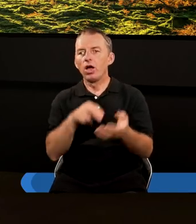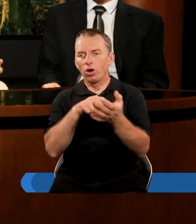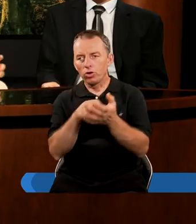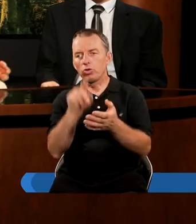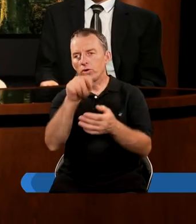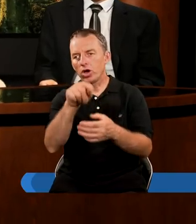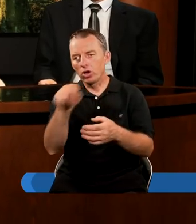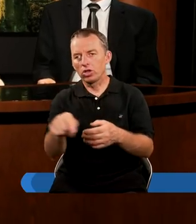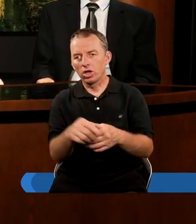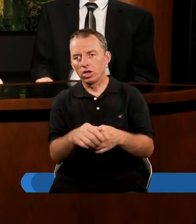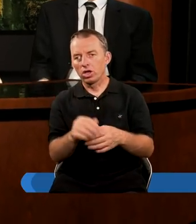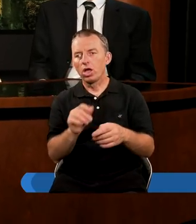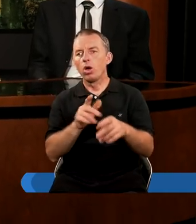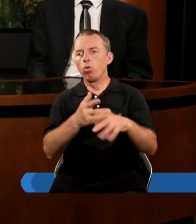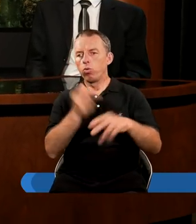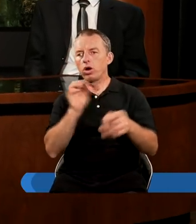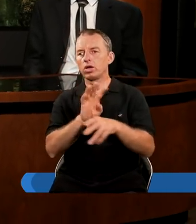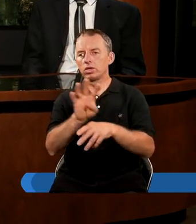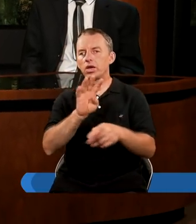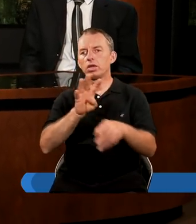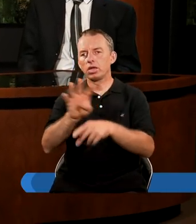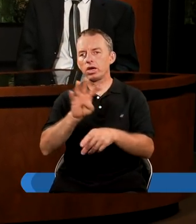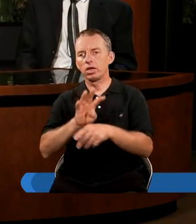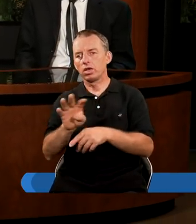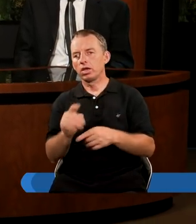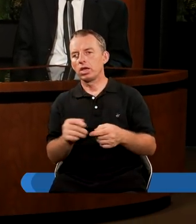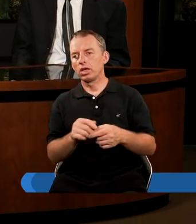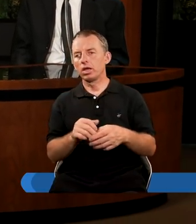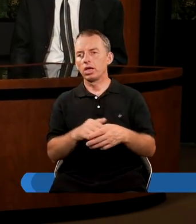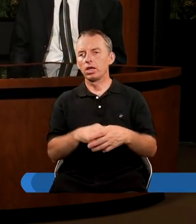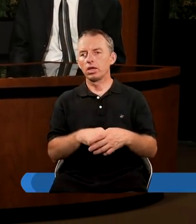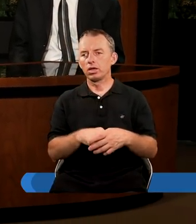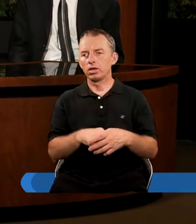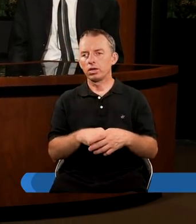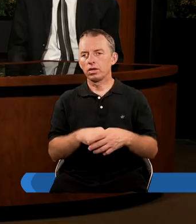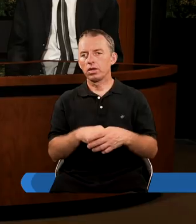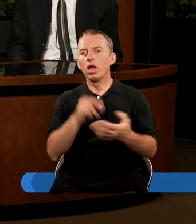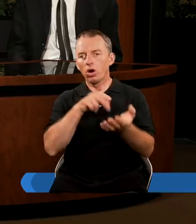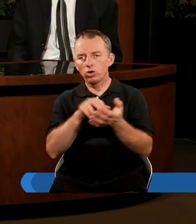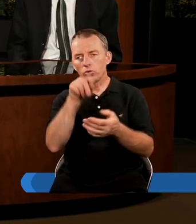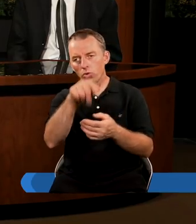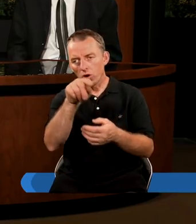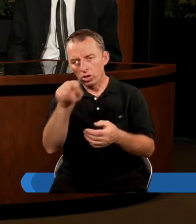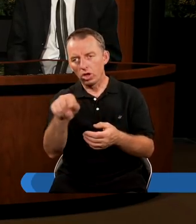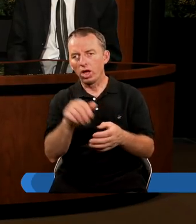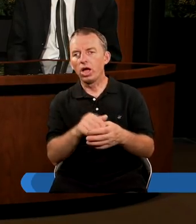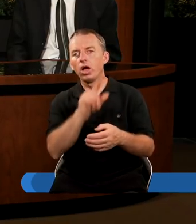Chodziło mi o to... Który rozdział? Łukasz 14, 14, czyli 14 rozdział, 14 werset. Chodziło mi o to,